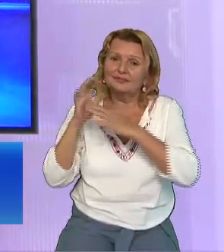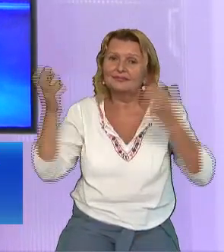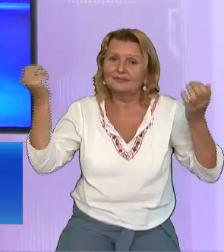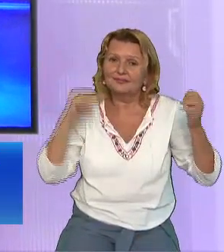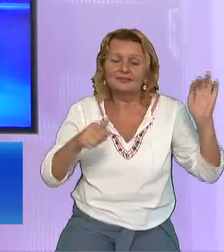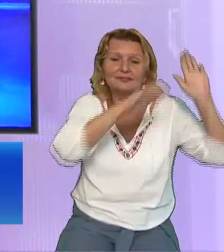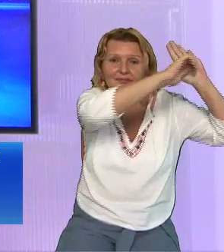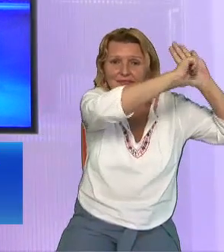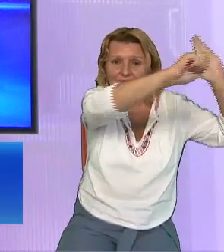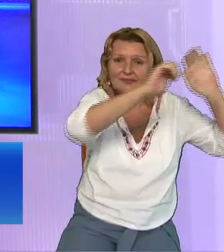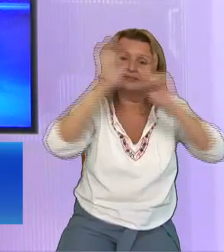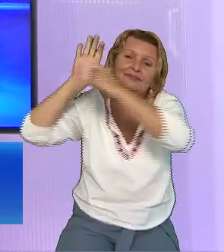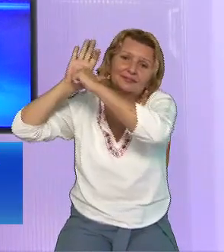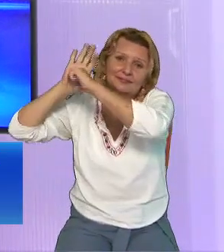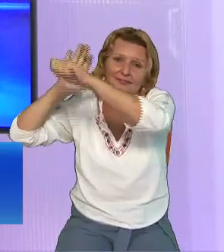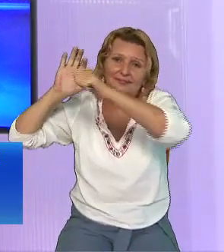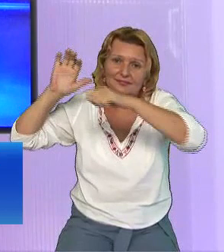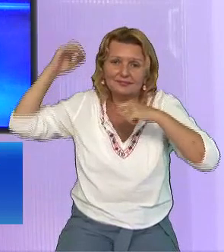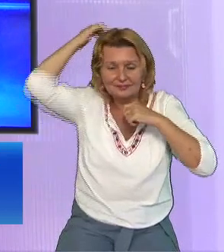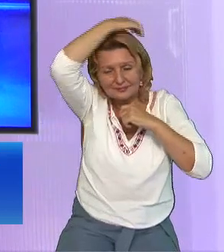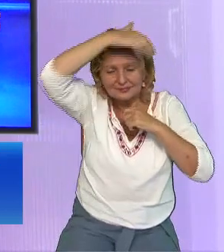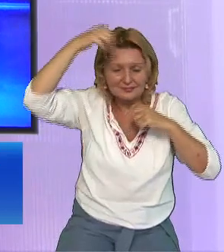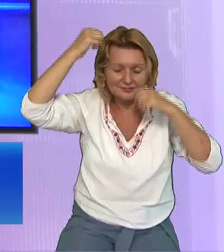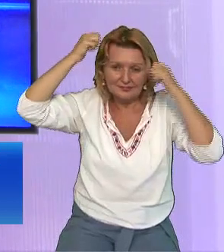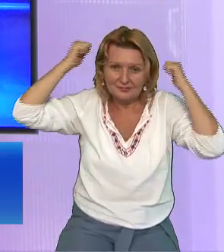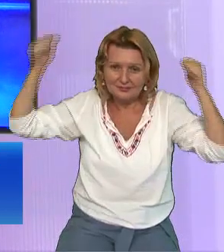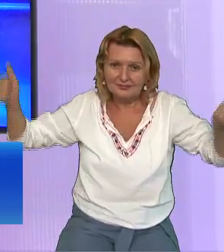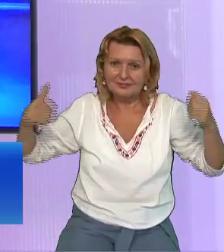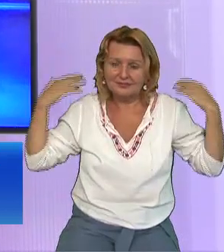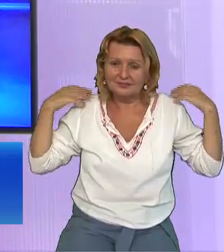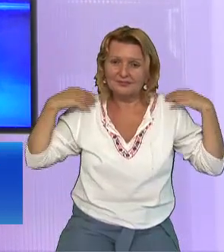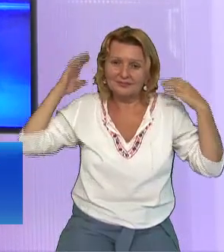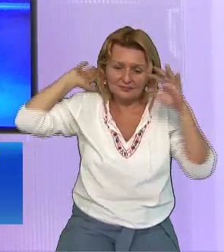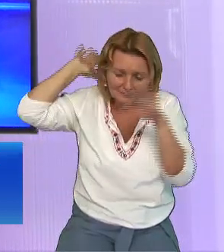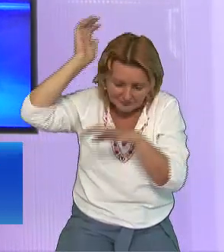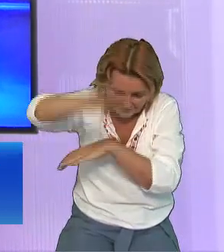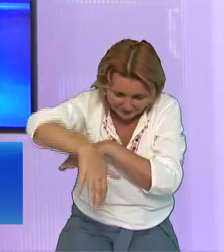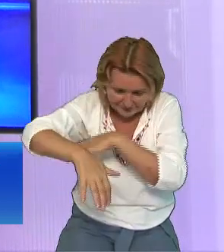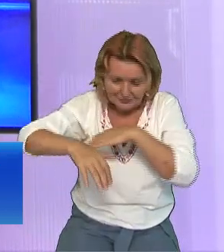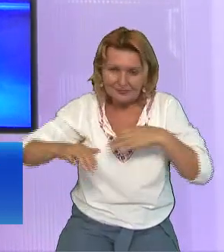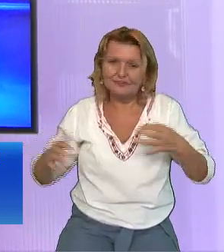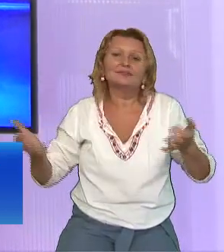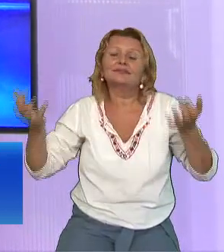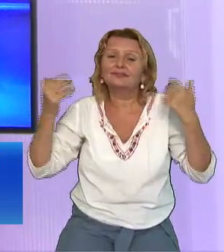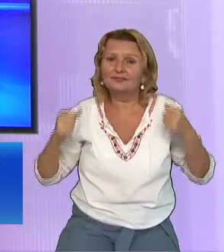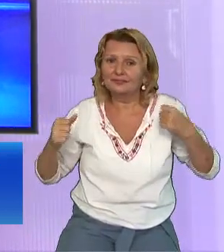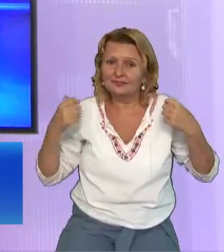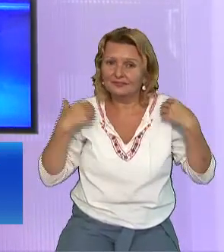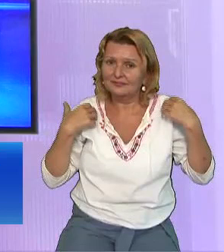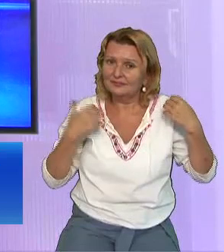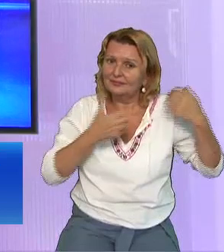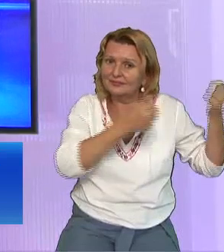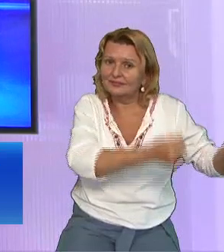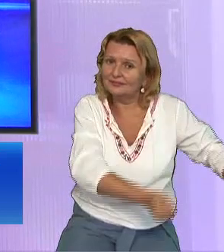încet Îi scot și cuiele de la picioare Apoi după tradiție Iisus este pus în poala Celei care îl